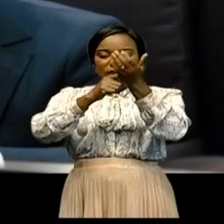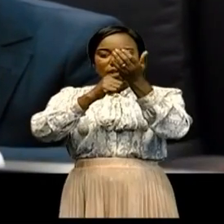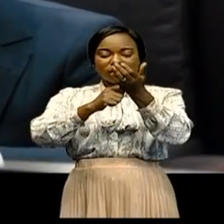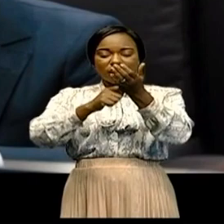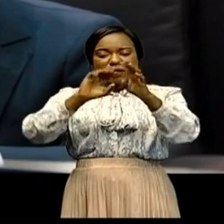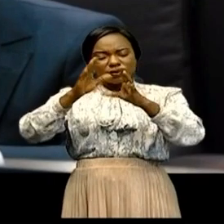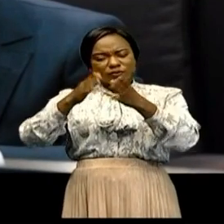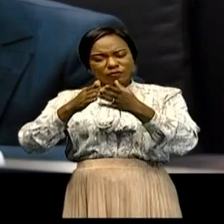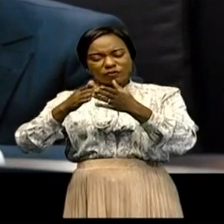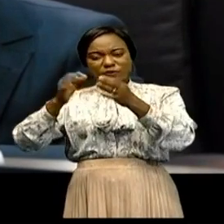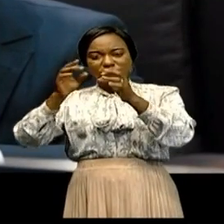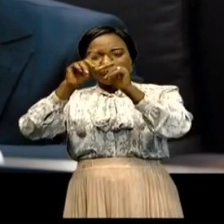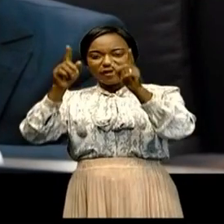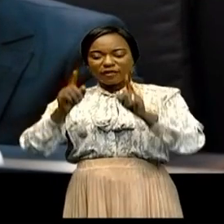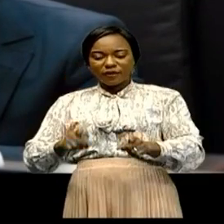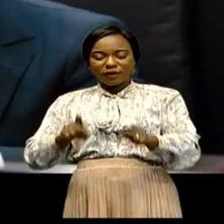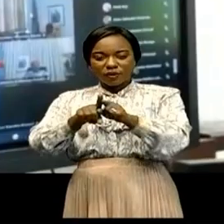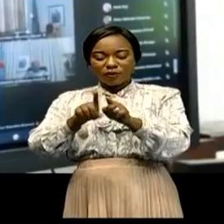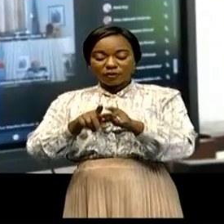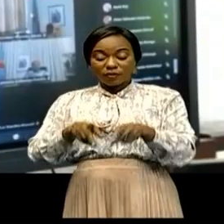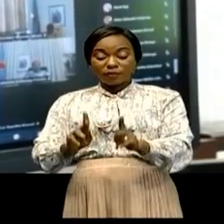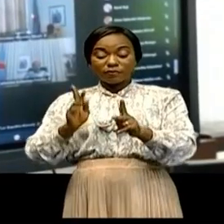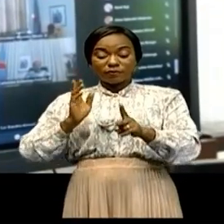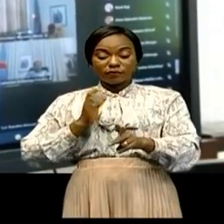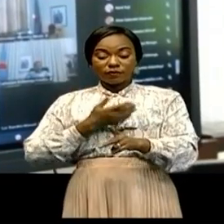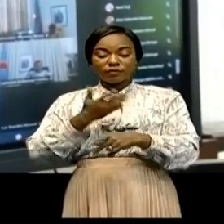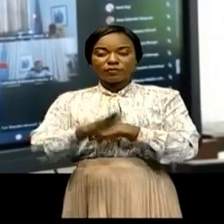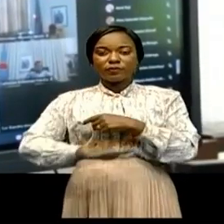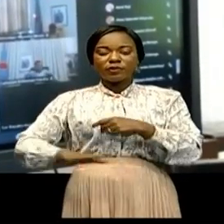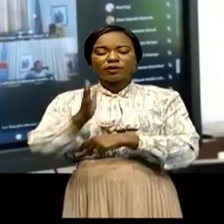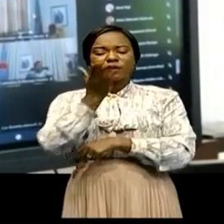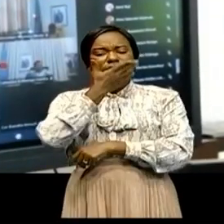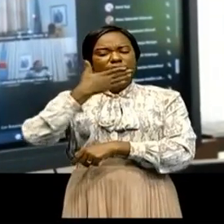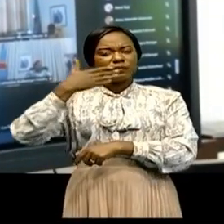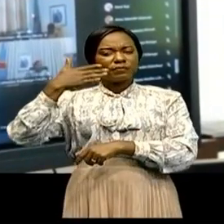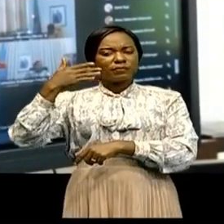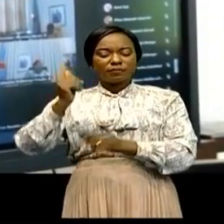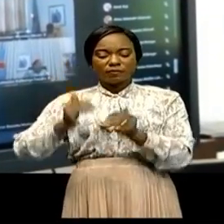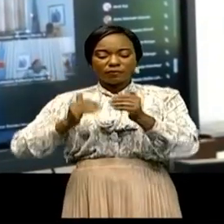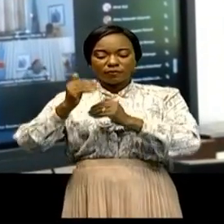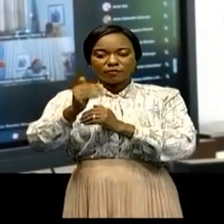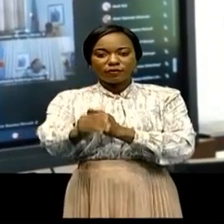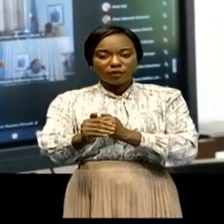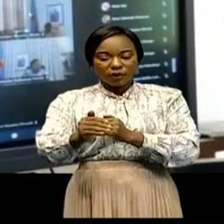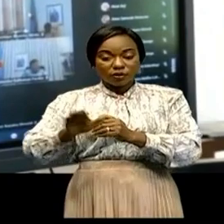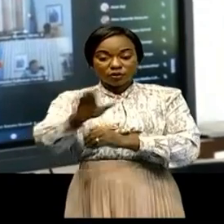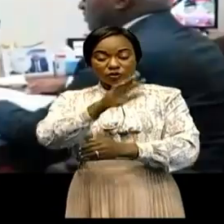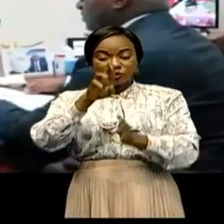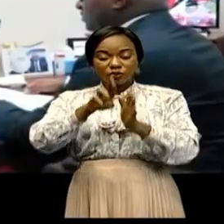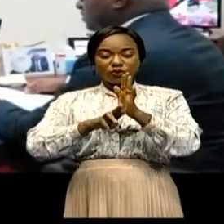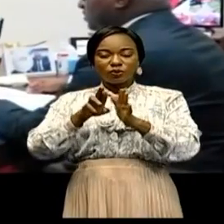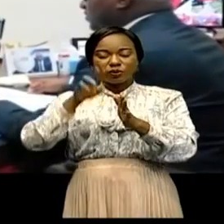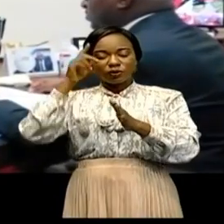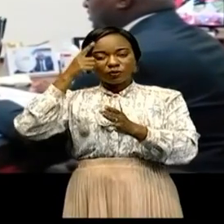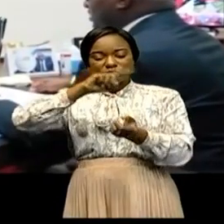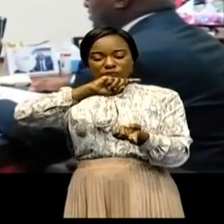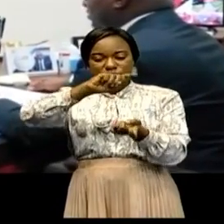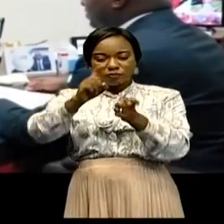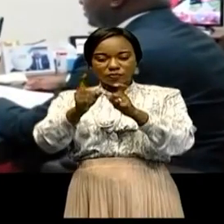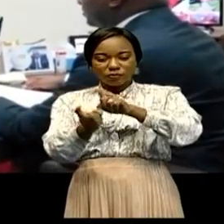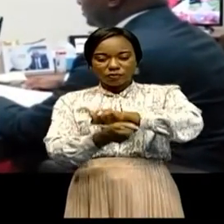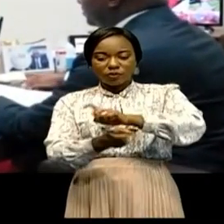régionales, a permis à notre pays de mieux mettre en avant son rôle moteur dans la transition